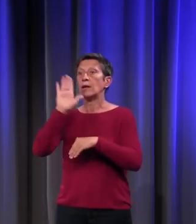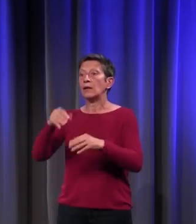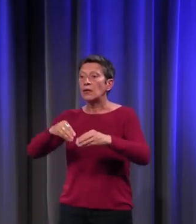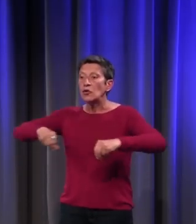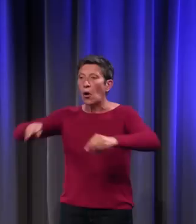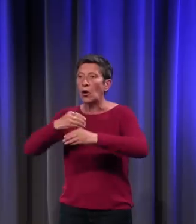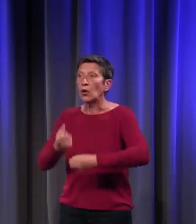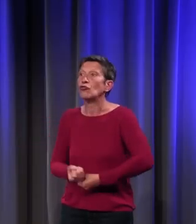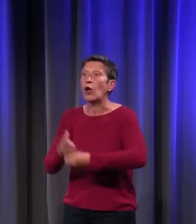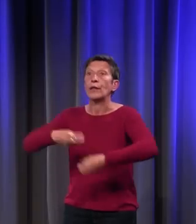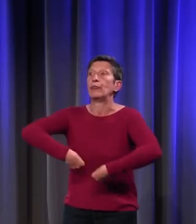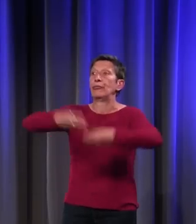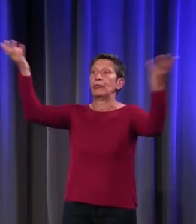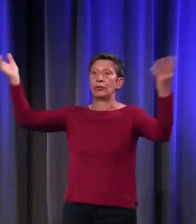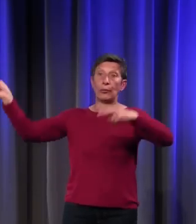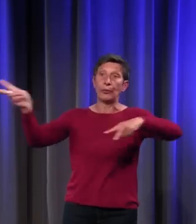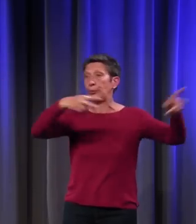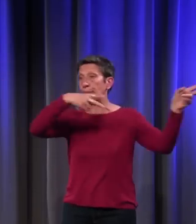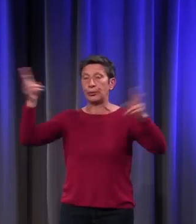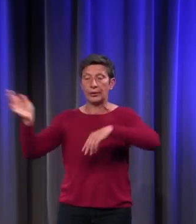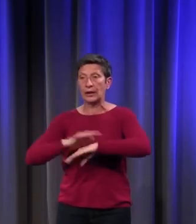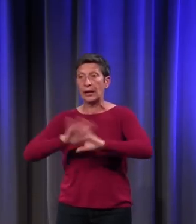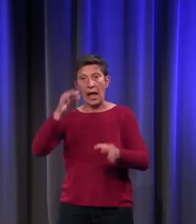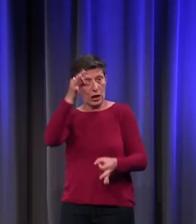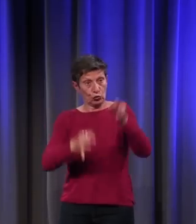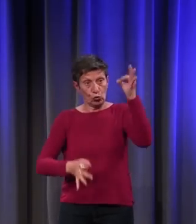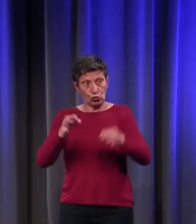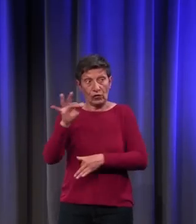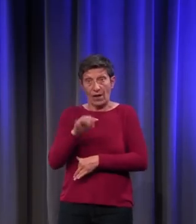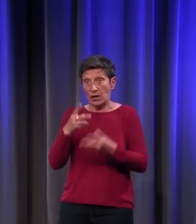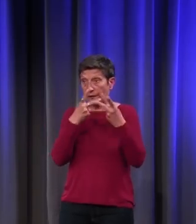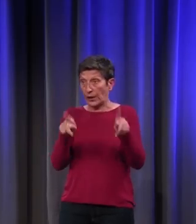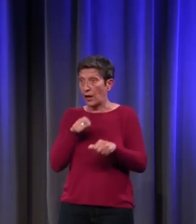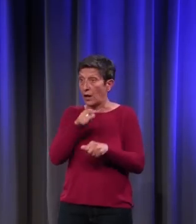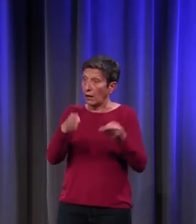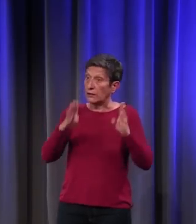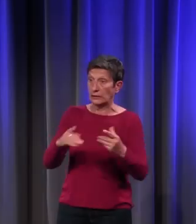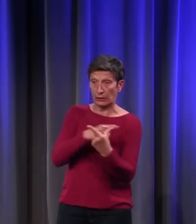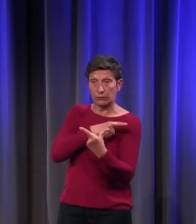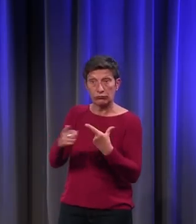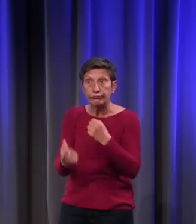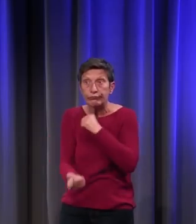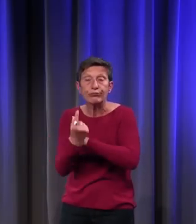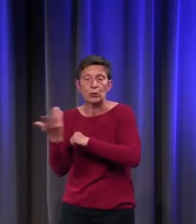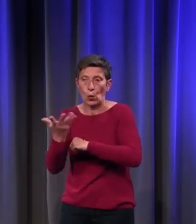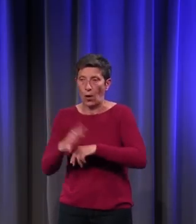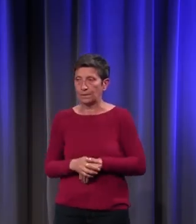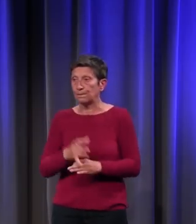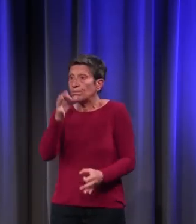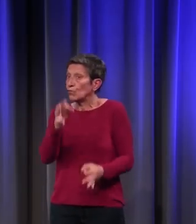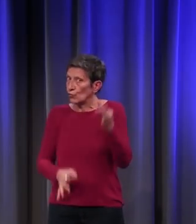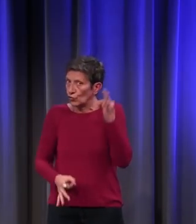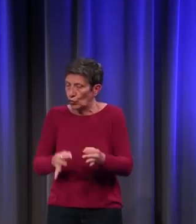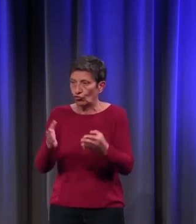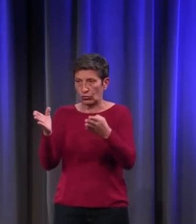cendres au vent. Et surtout, le juge bailli de Falaise avait pris deux décisions inouïes. Le juge avait